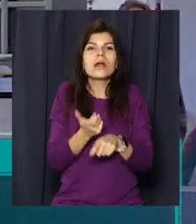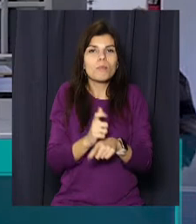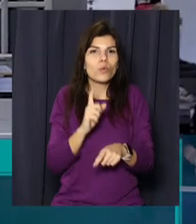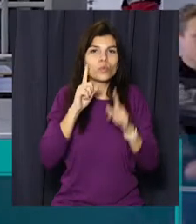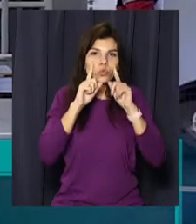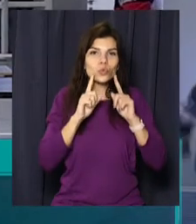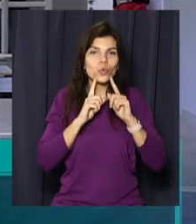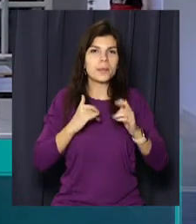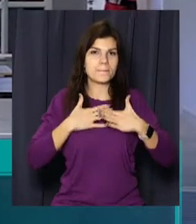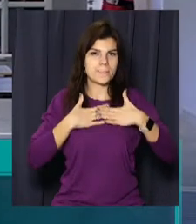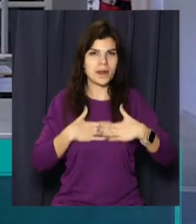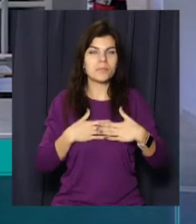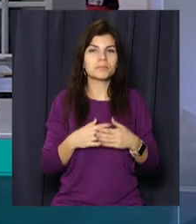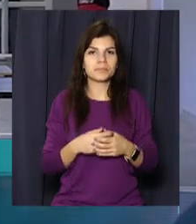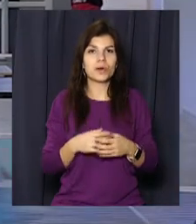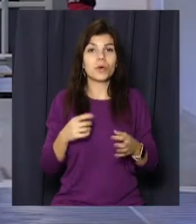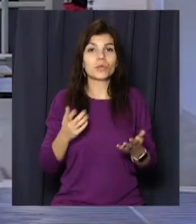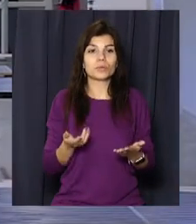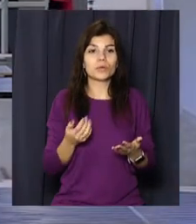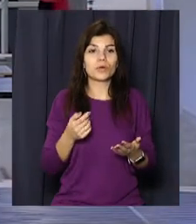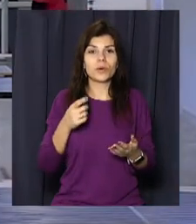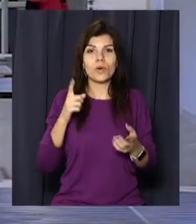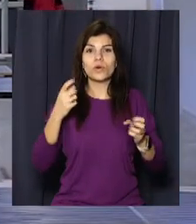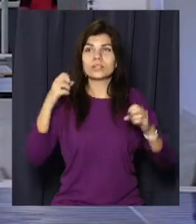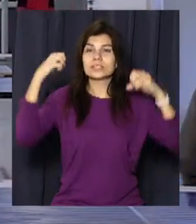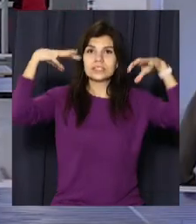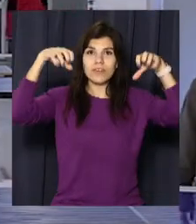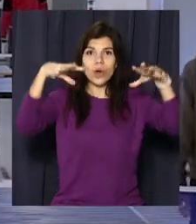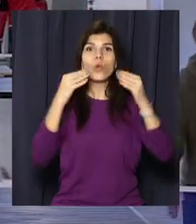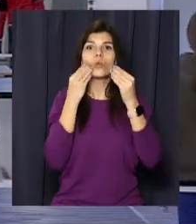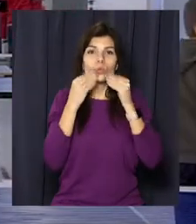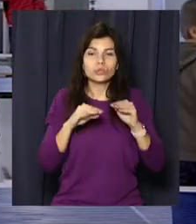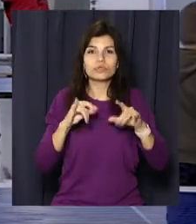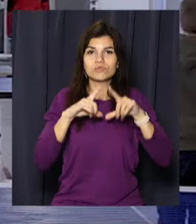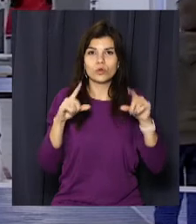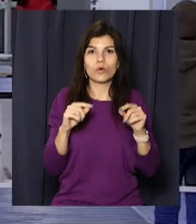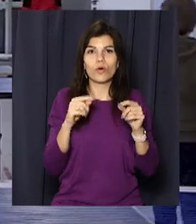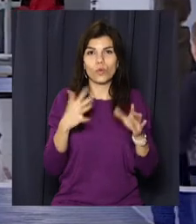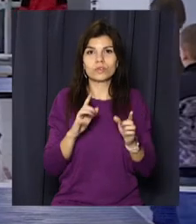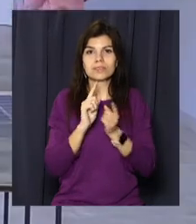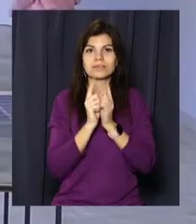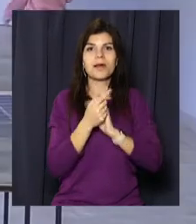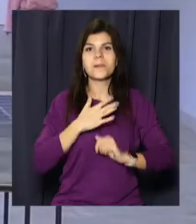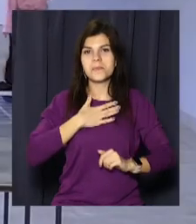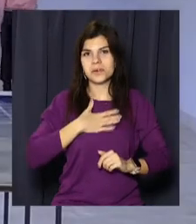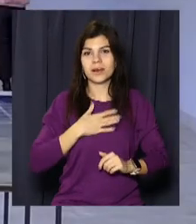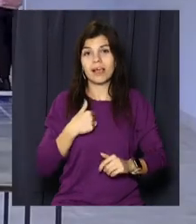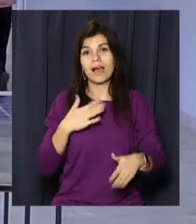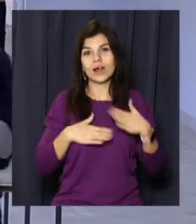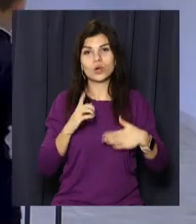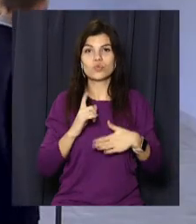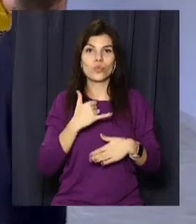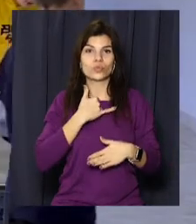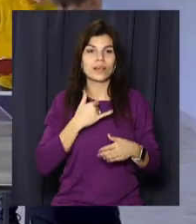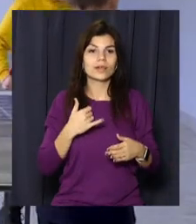і приємніше навчатися. Адже і освітлення набагато краще, і сама школа набагато приємніше стала. Радий, що у нас